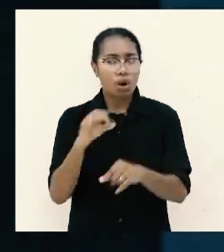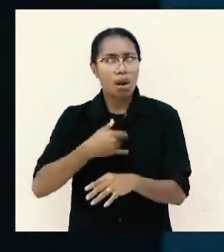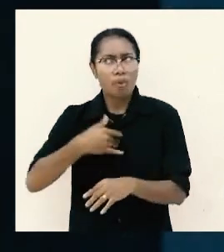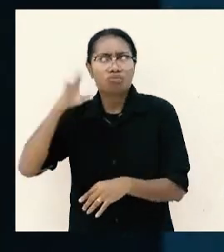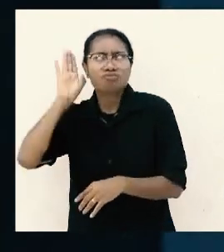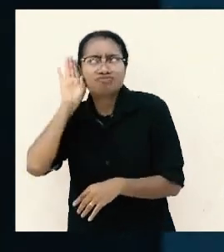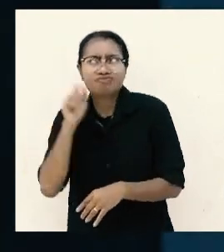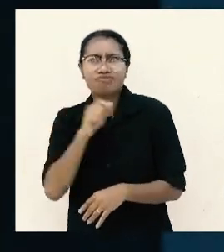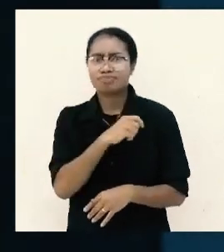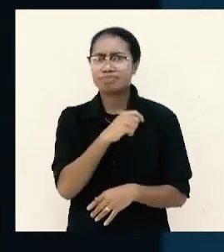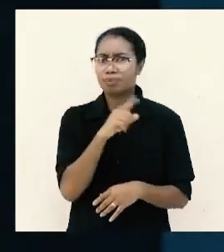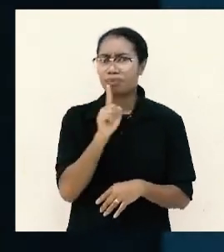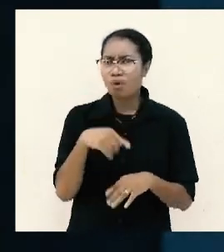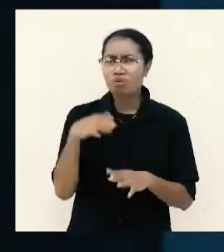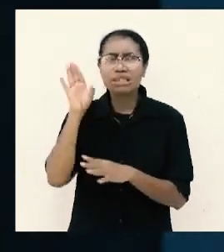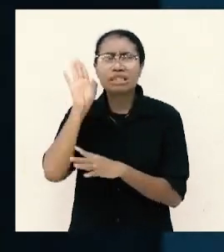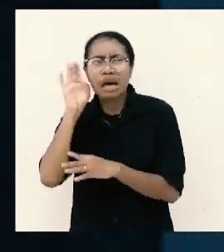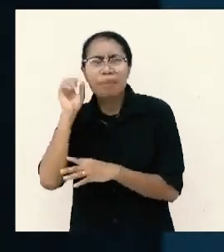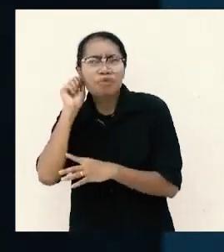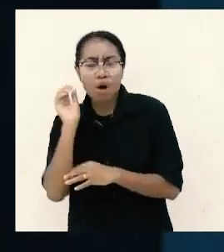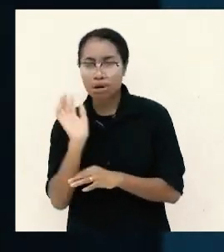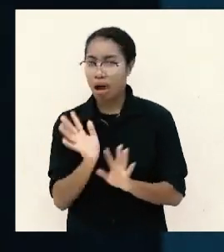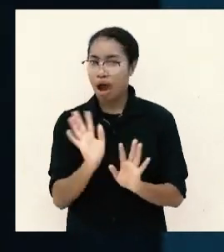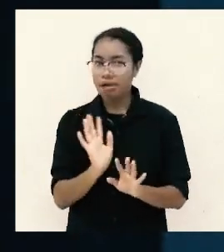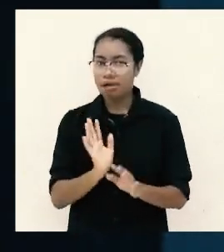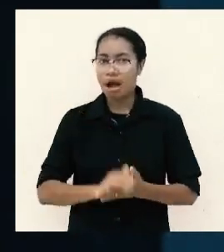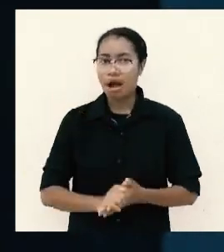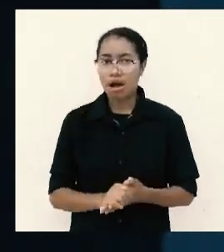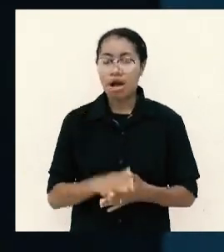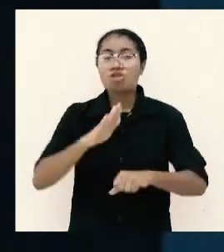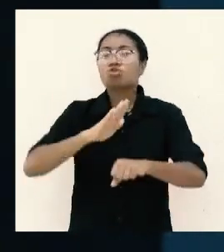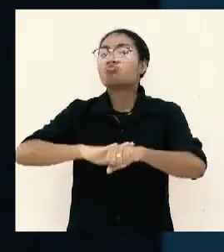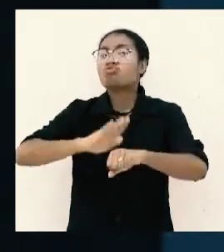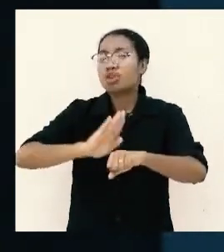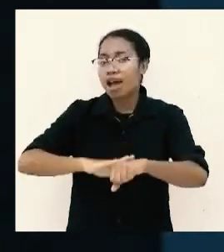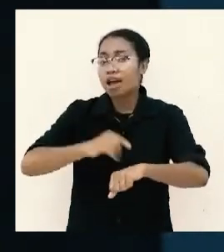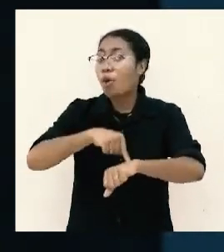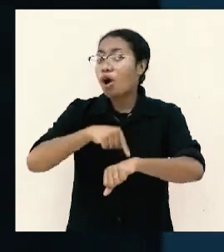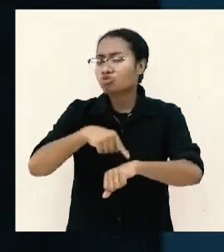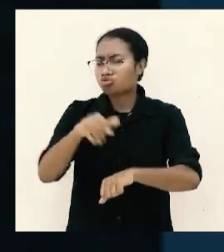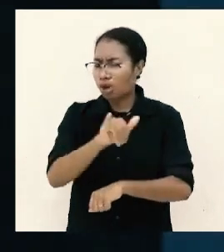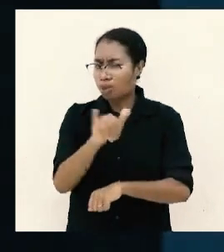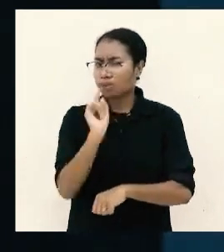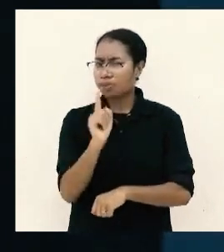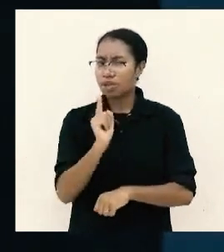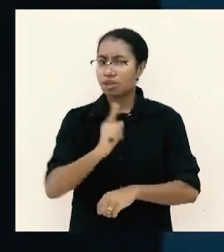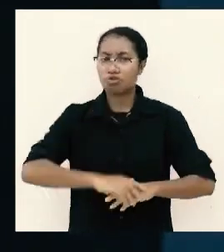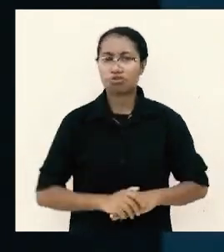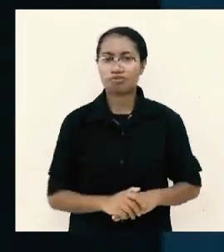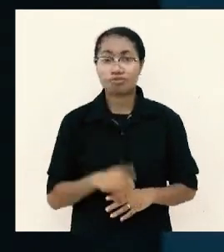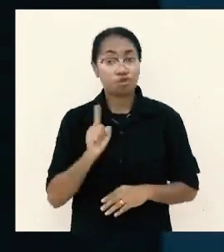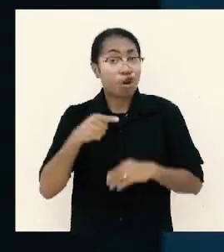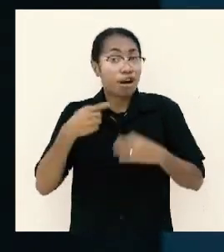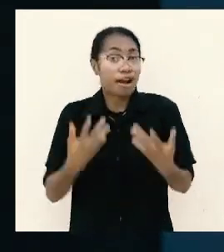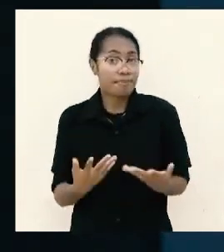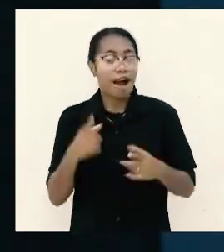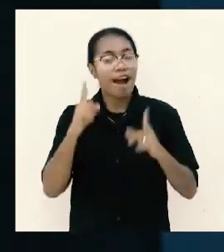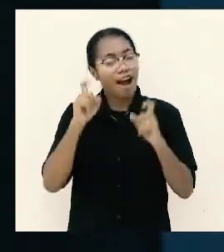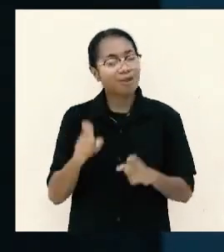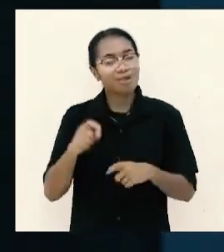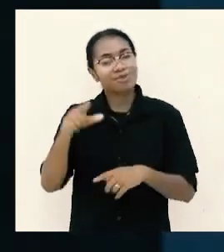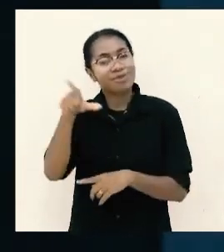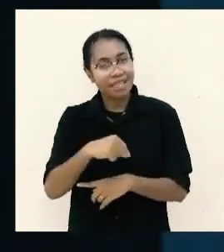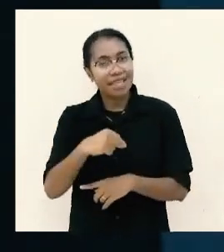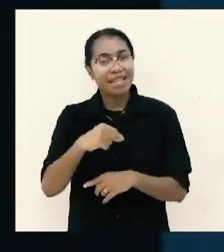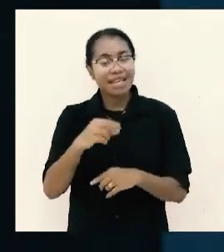perempuan mengajar mereka bicara di muka umum tidak budaya waktu itu seperti itu itulah sebabnya harus memilih